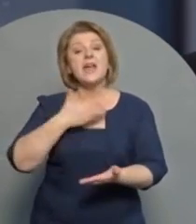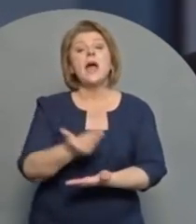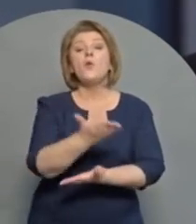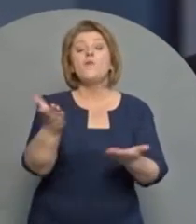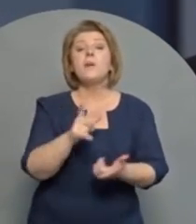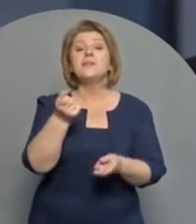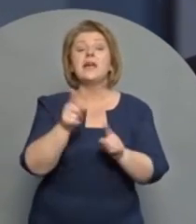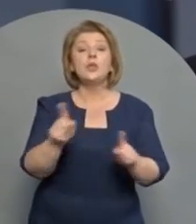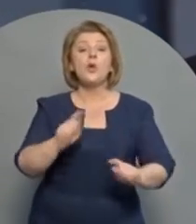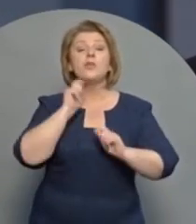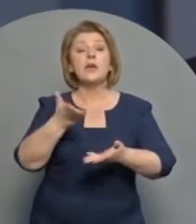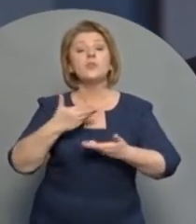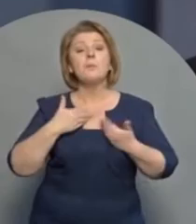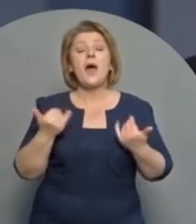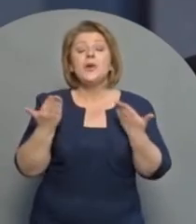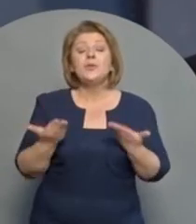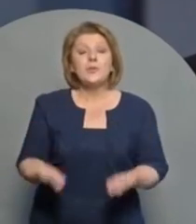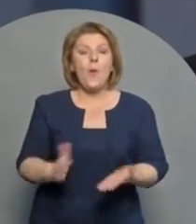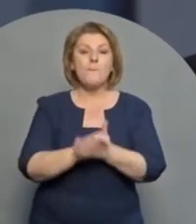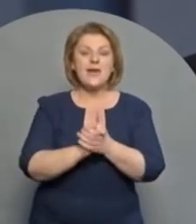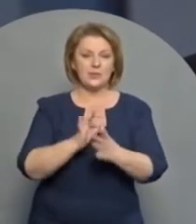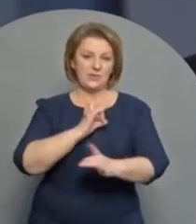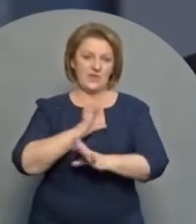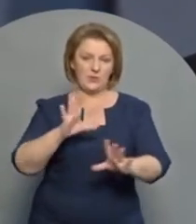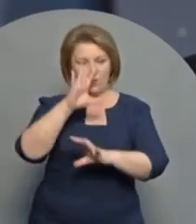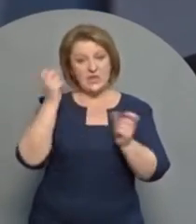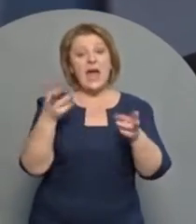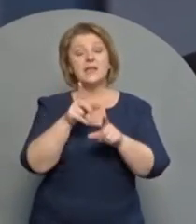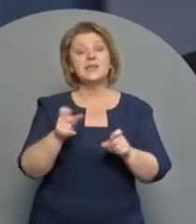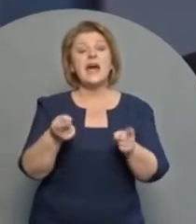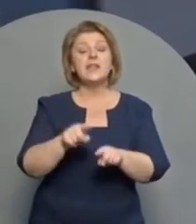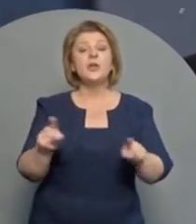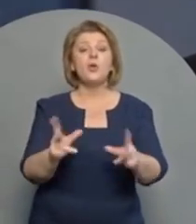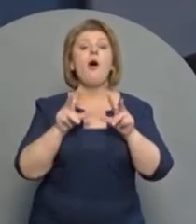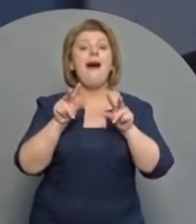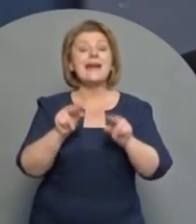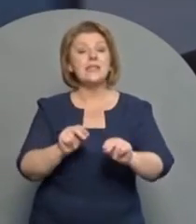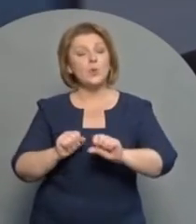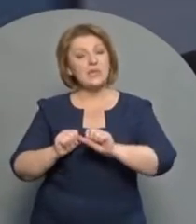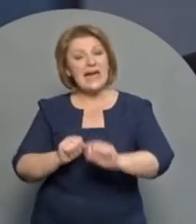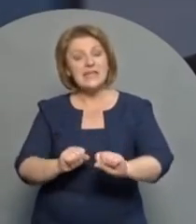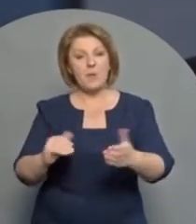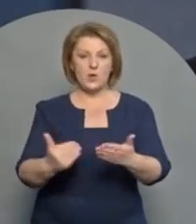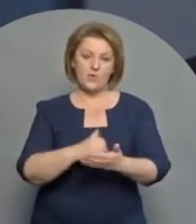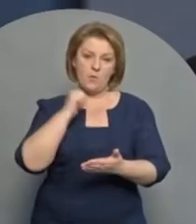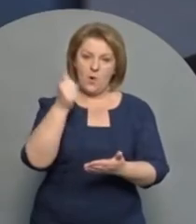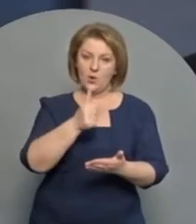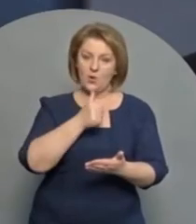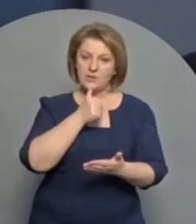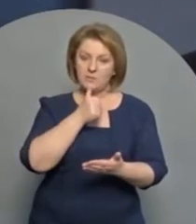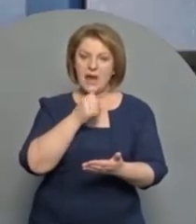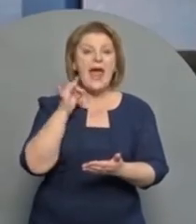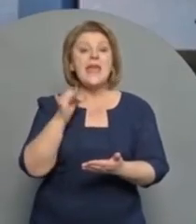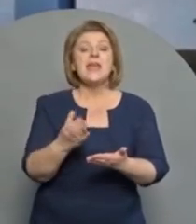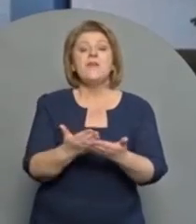дякує вам за те, що ви даруєте нам цю мирну святкову ніч. За те, що гарантуєте захист в новому